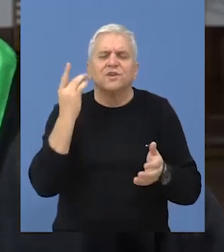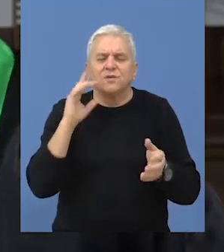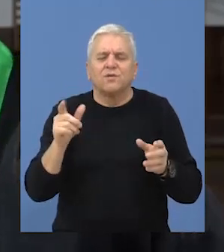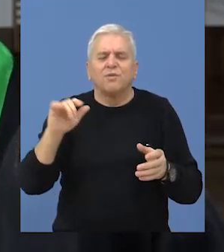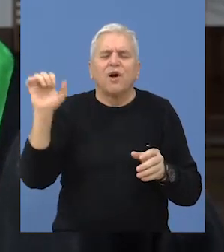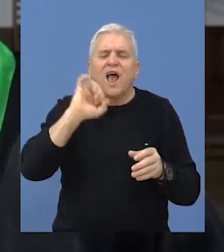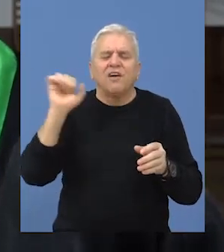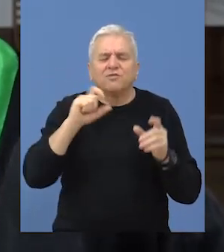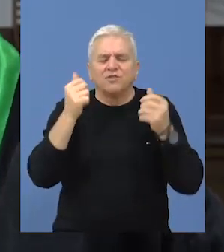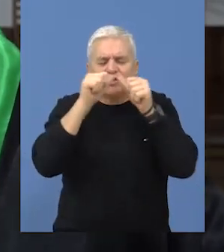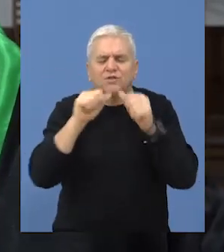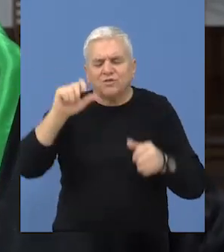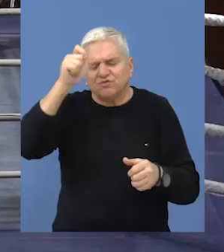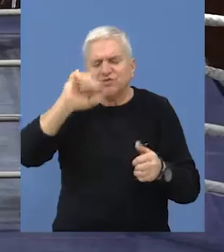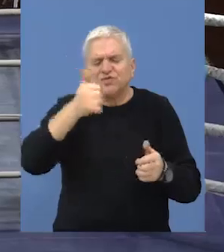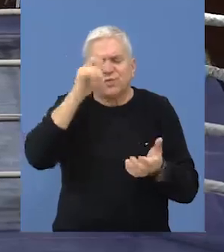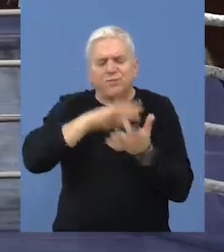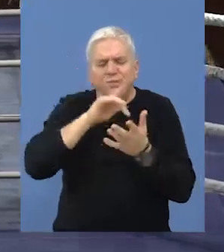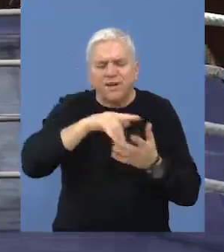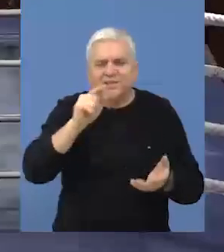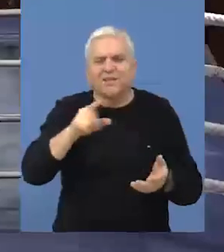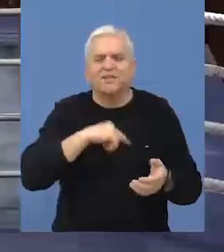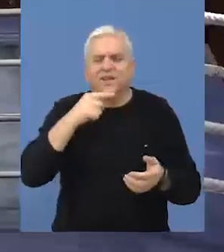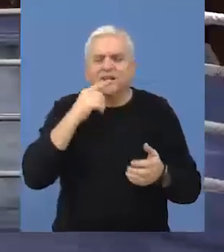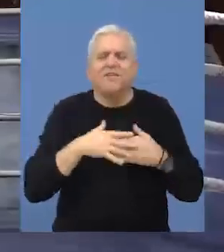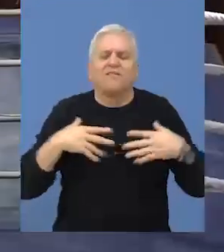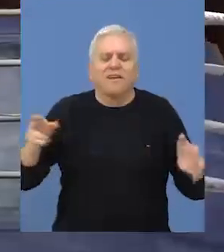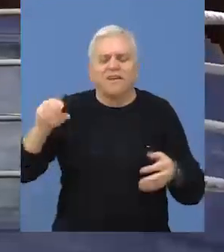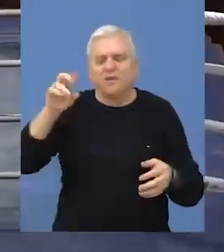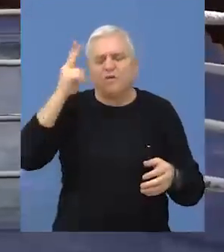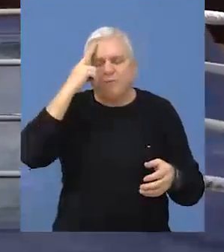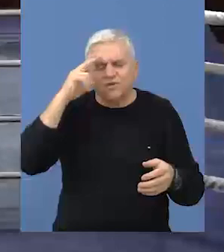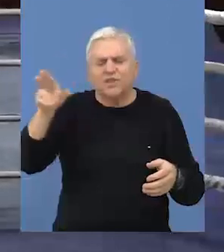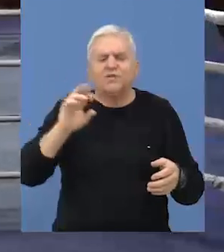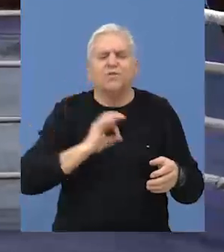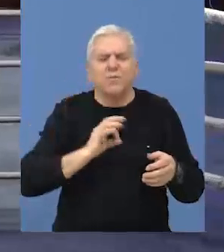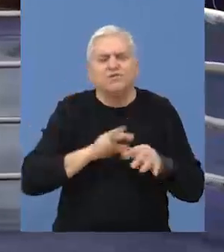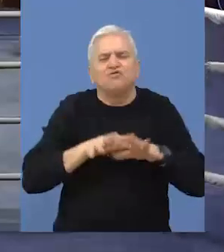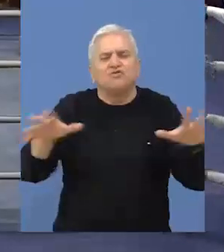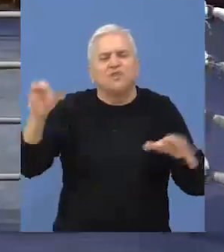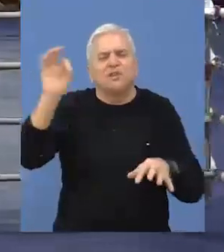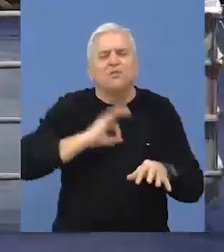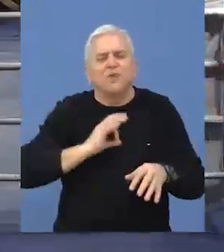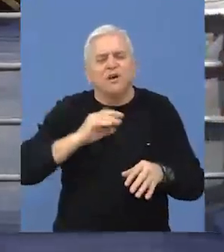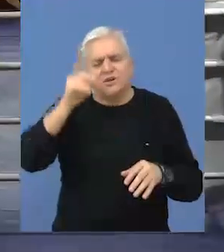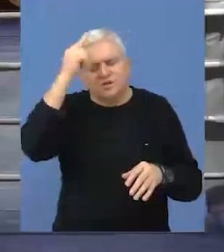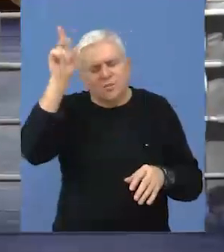rezultate, imamo evropsku šampionku, da to ne naglašavamo, već vrapci znaju Bečeju, ali nema veze.